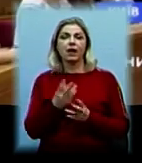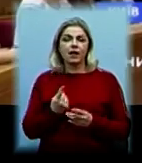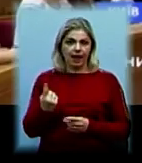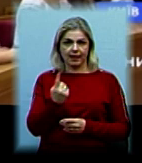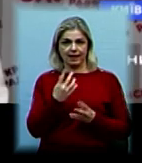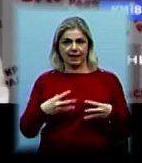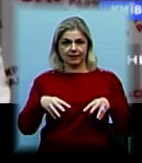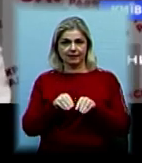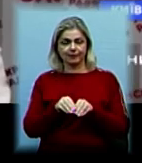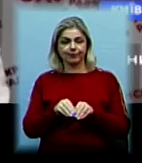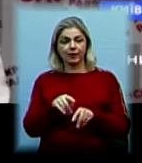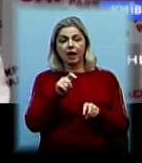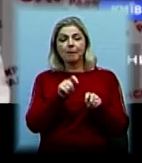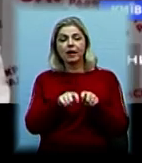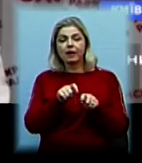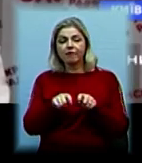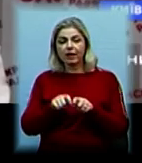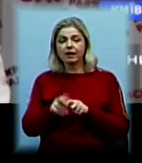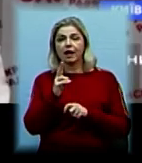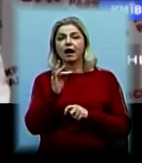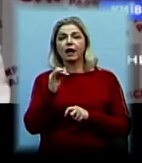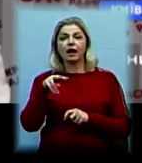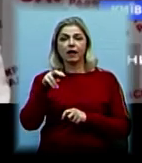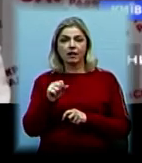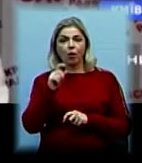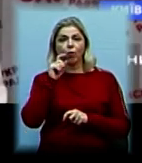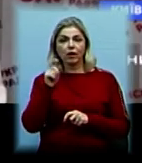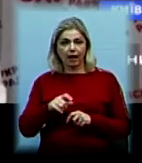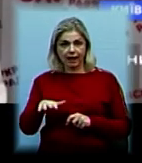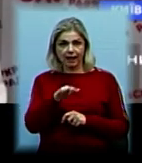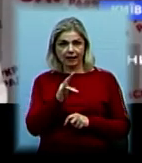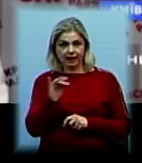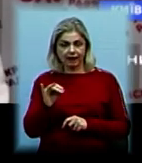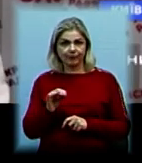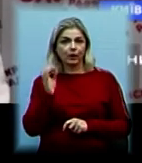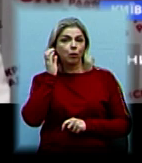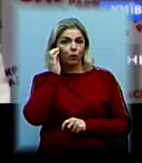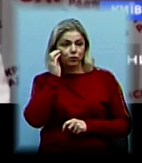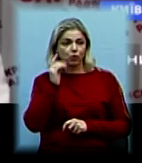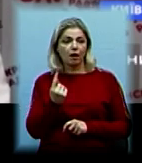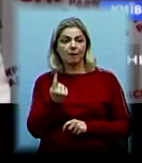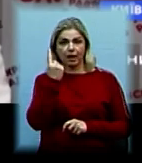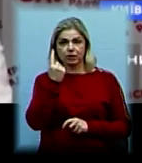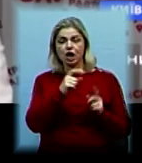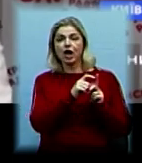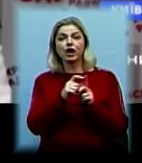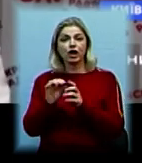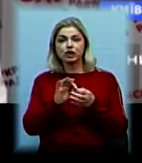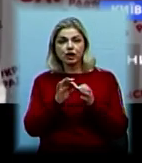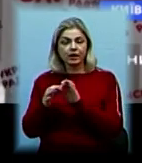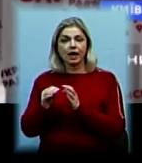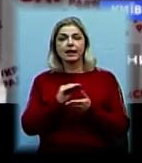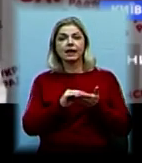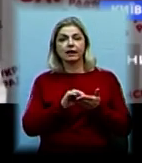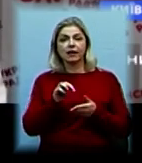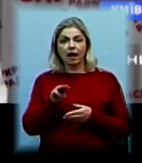Перевірте. Крила України. Послухайте перше речення диктанту. Його